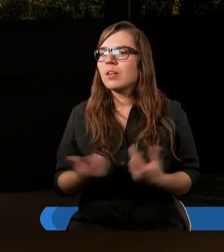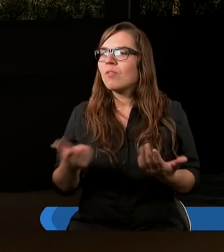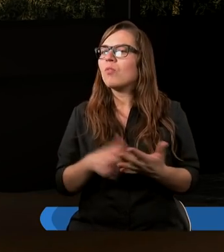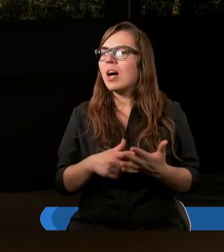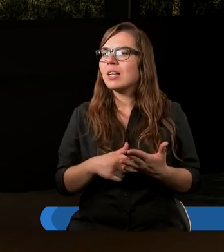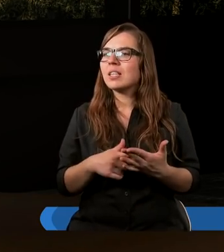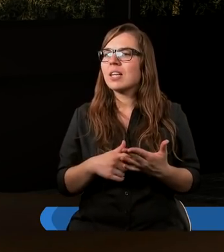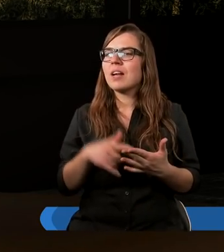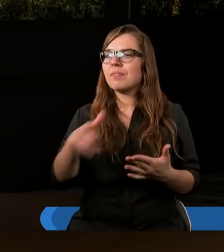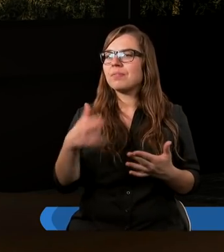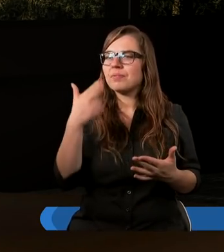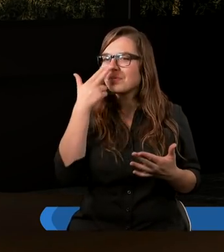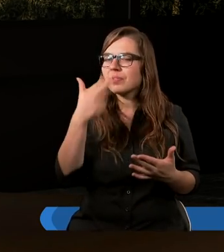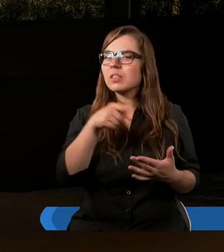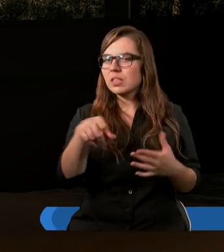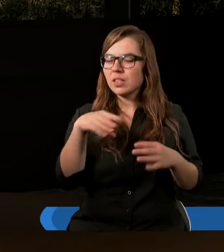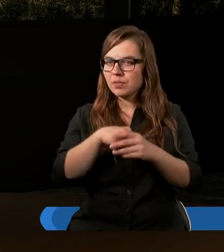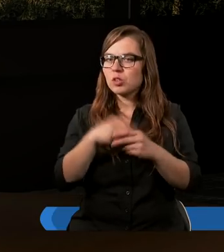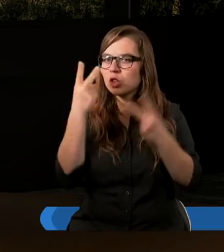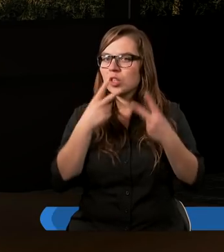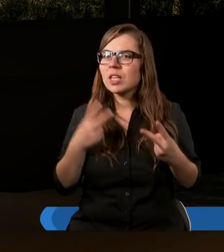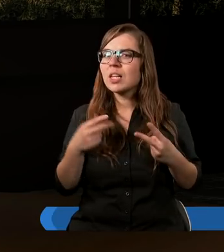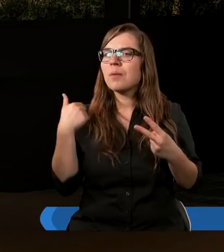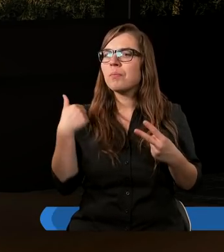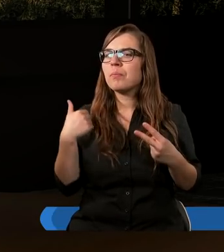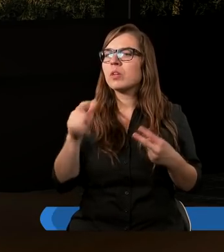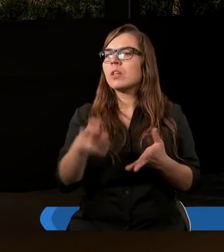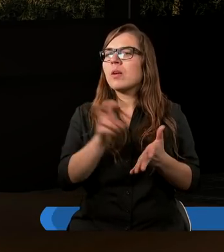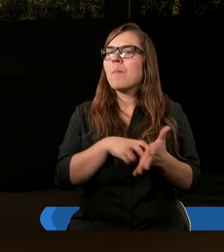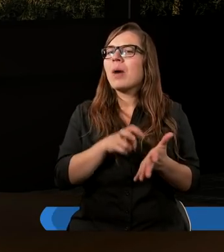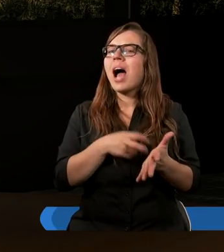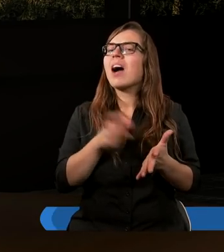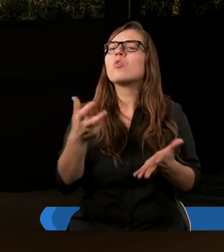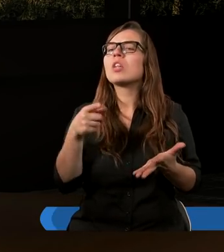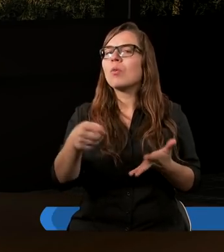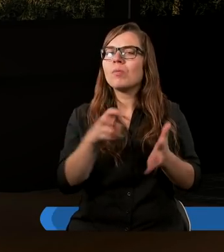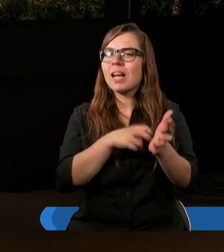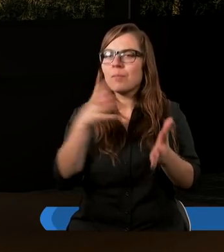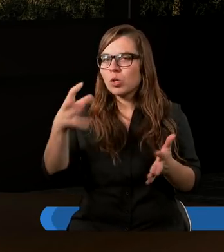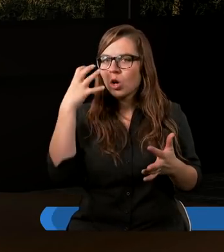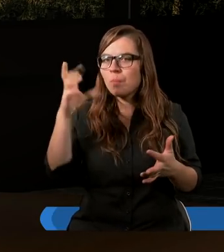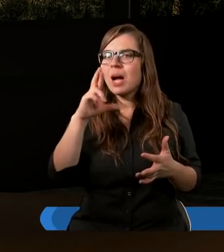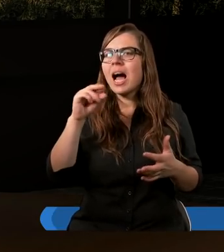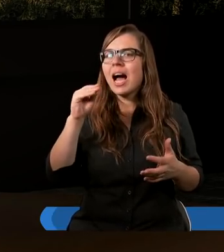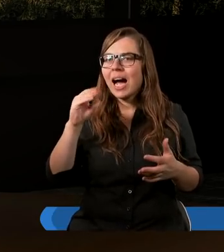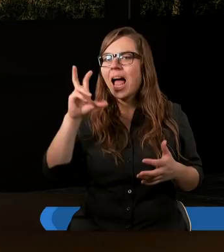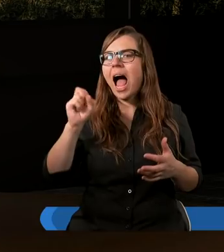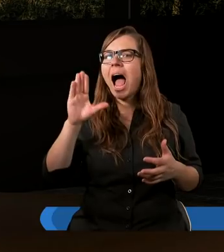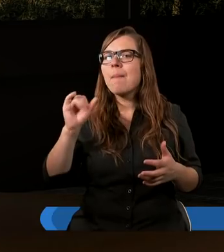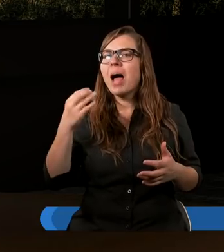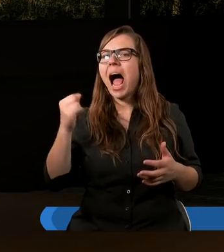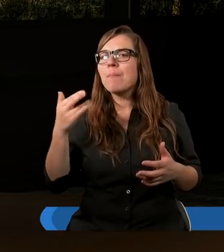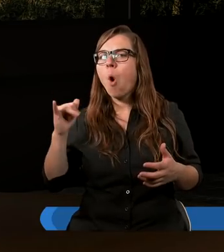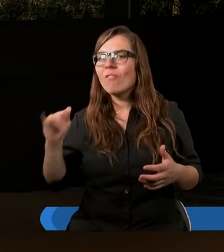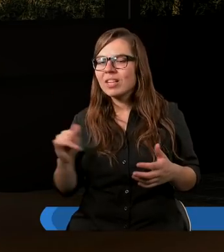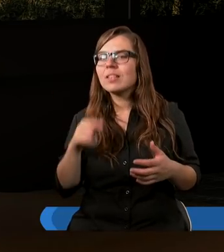właśnie. A jak widzimy z tej historii, którą myśmy czytali, co zabrakło tym królowi Rehabamowi, żeby